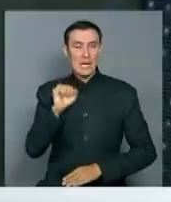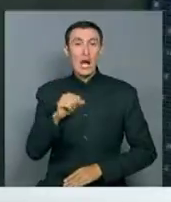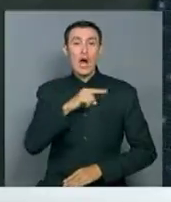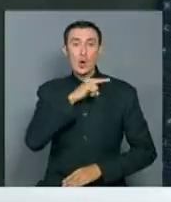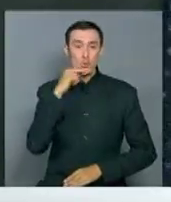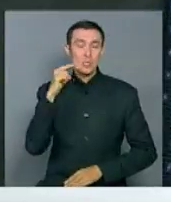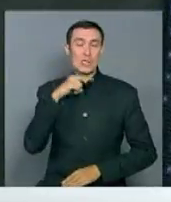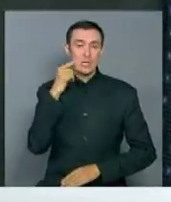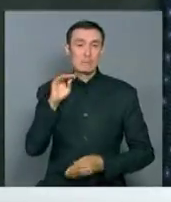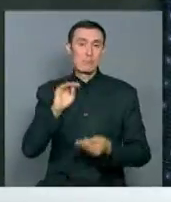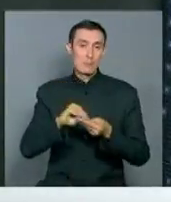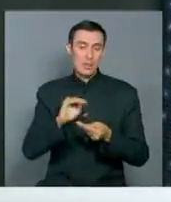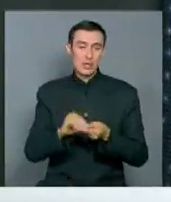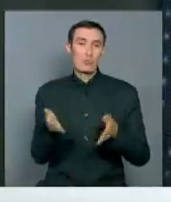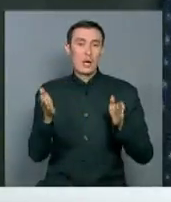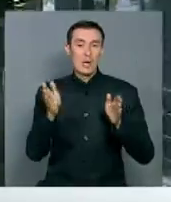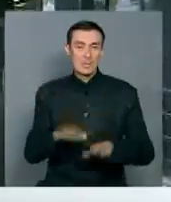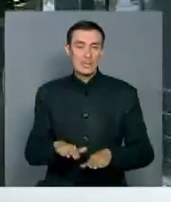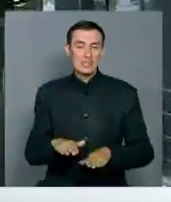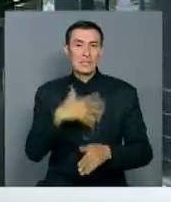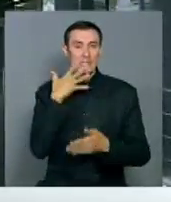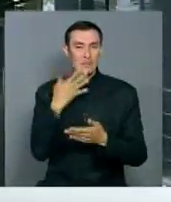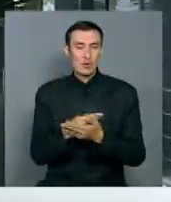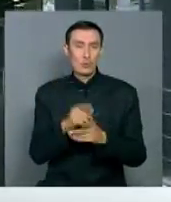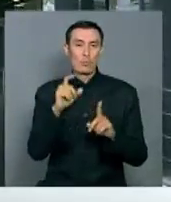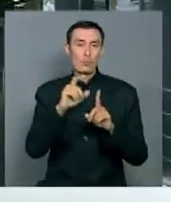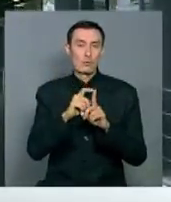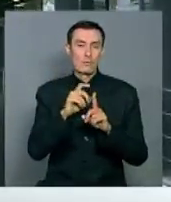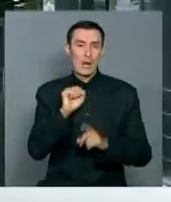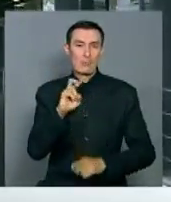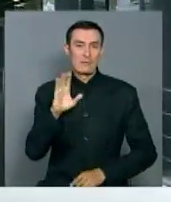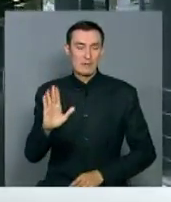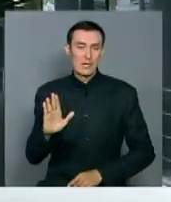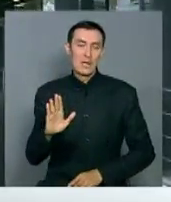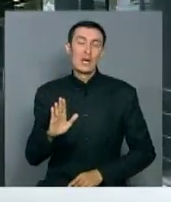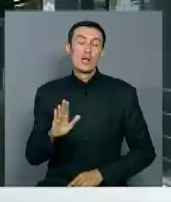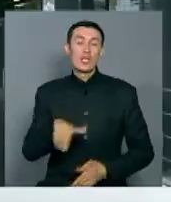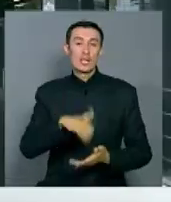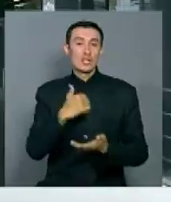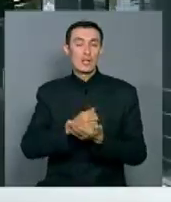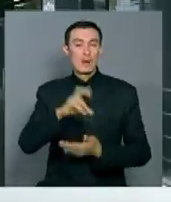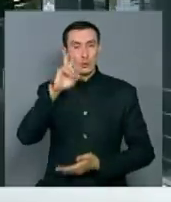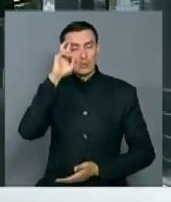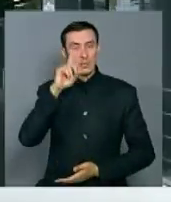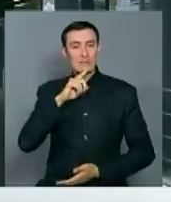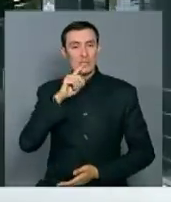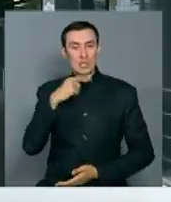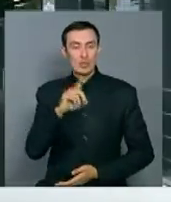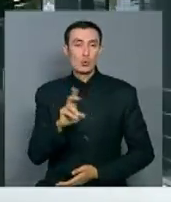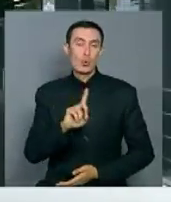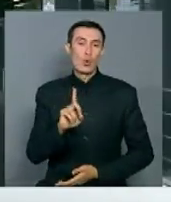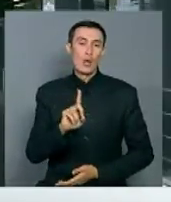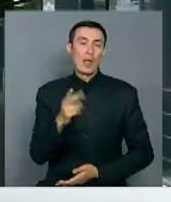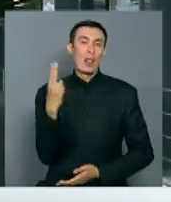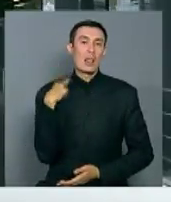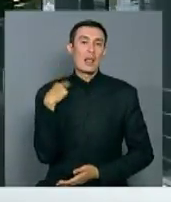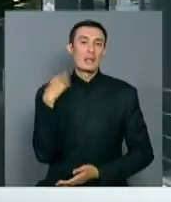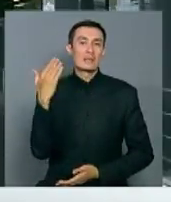оставаться на кириллице. Еще одна тонкость была подчеркнута главой государства о том, что латинская